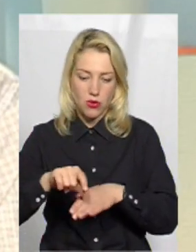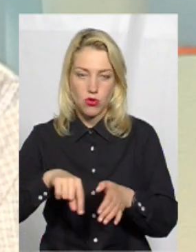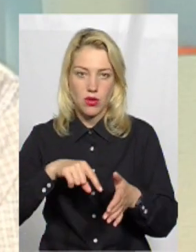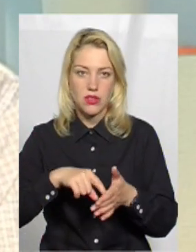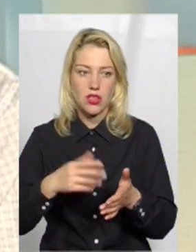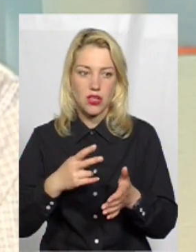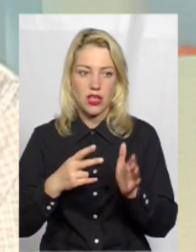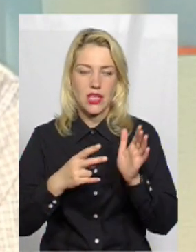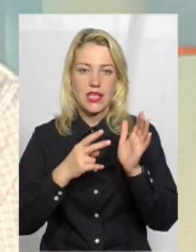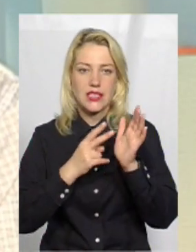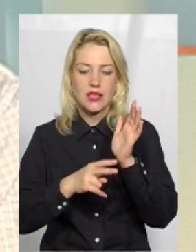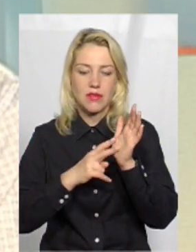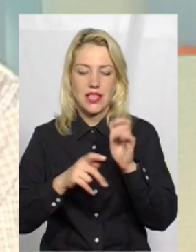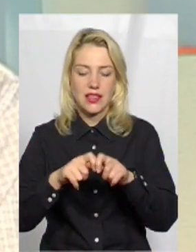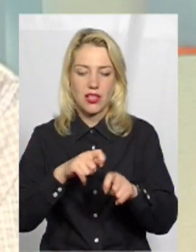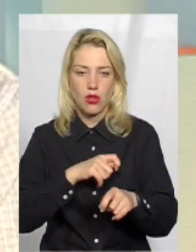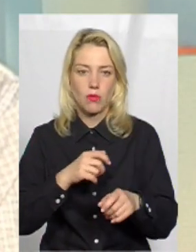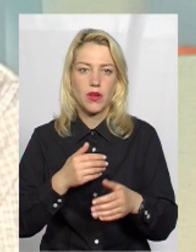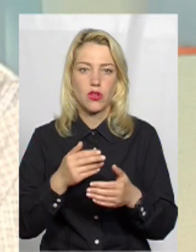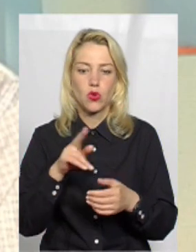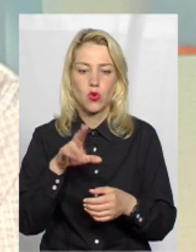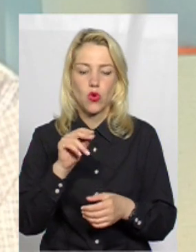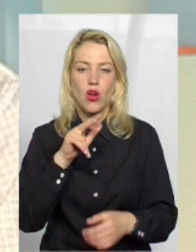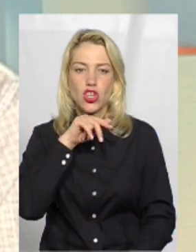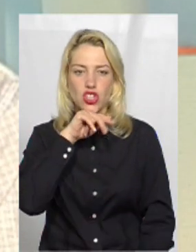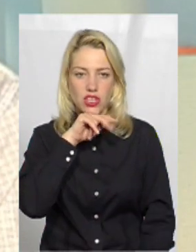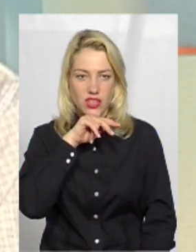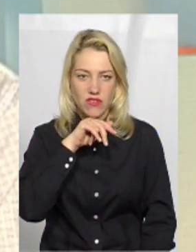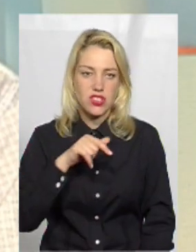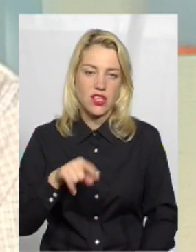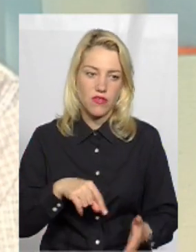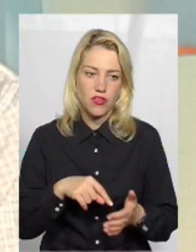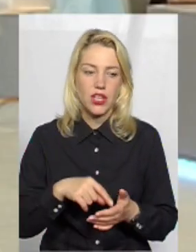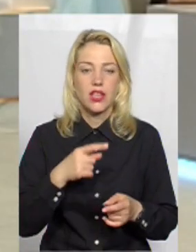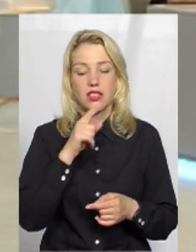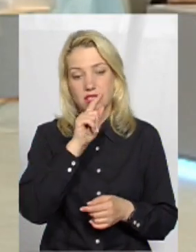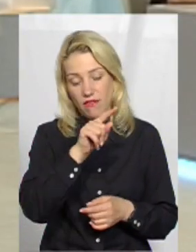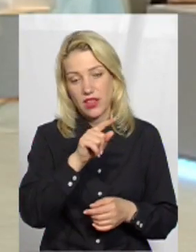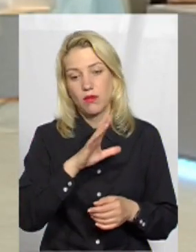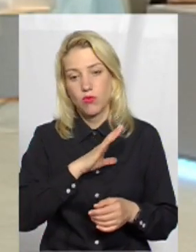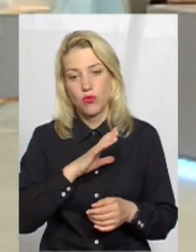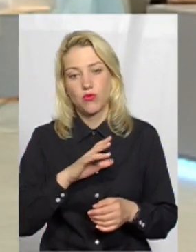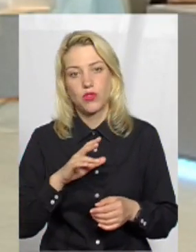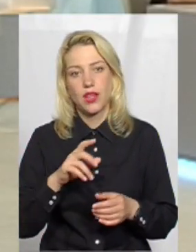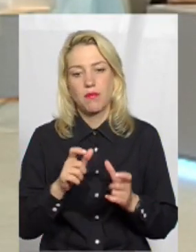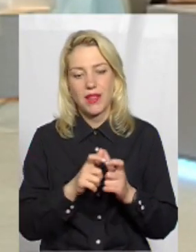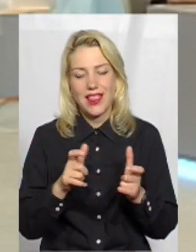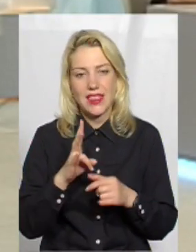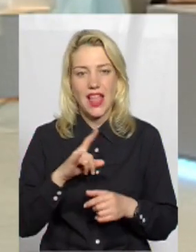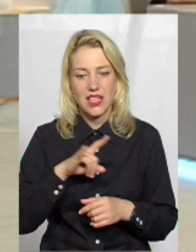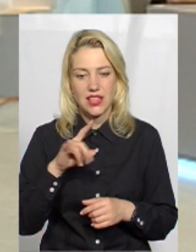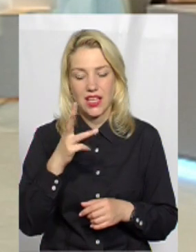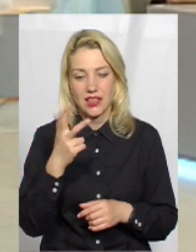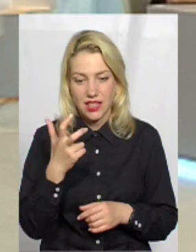кілометрів із Чернівців, і звідти квиток із Болонії до Сучави коштував 300 гривень на літак, потім